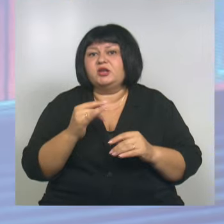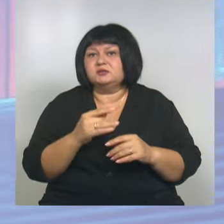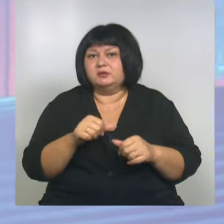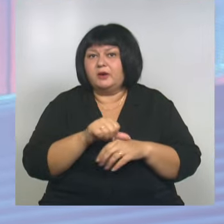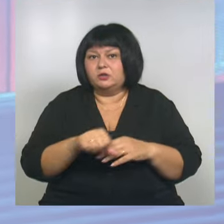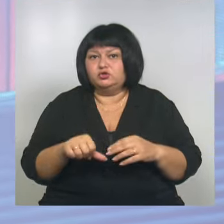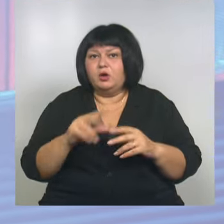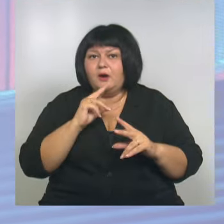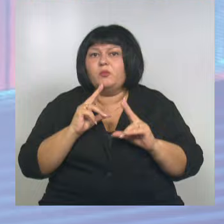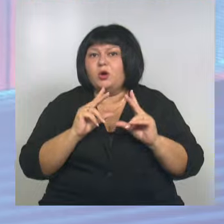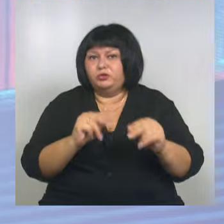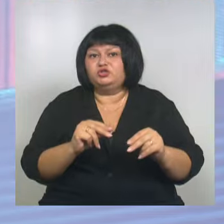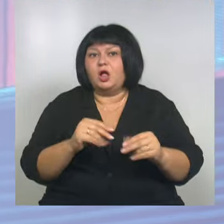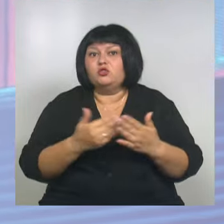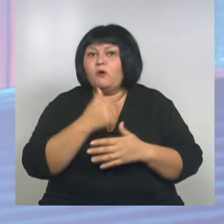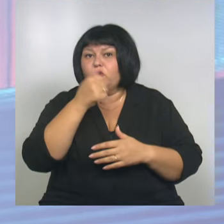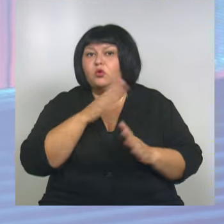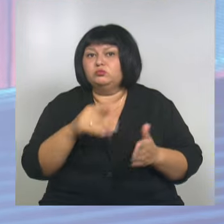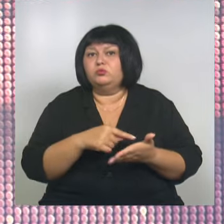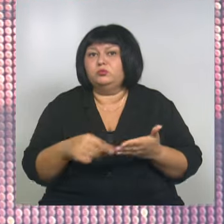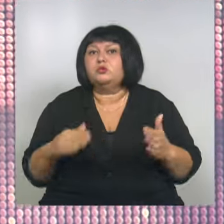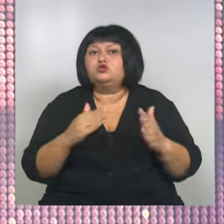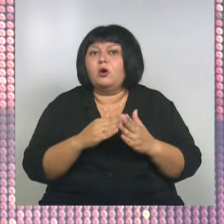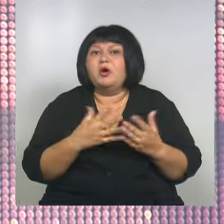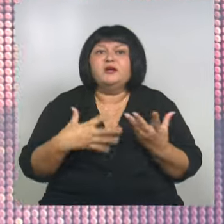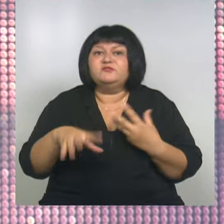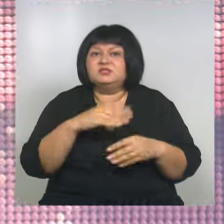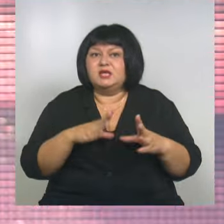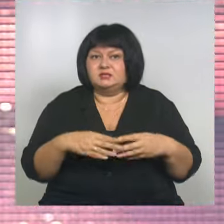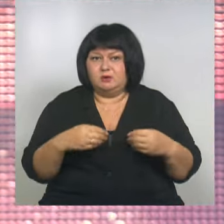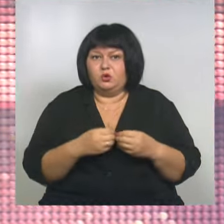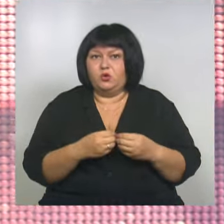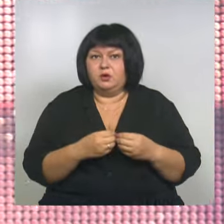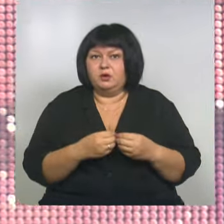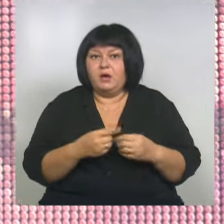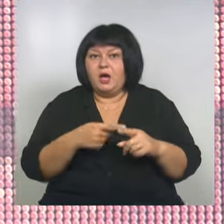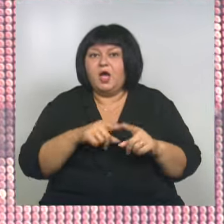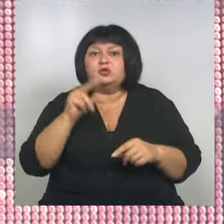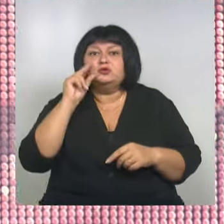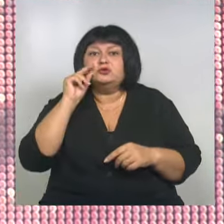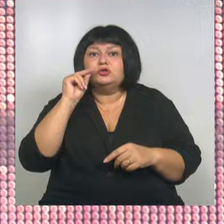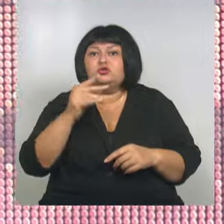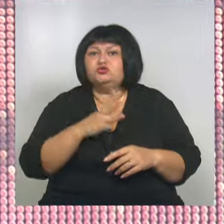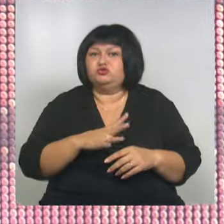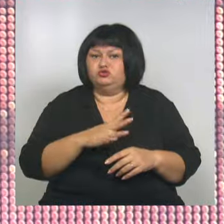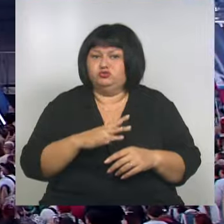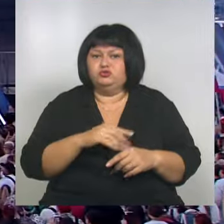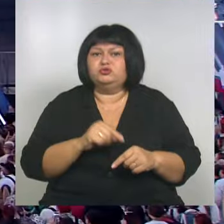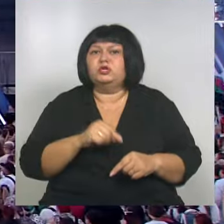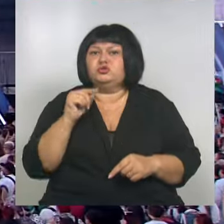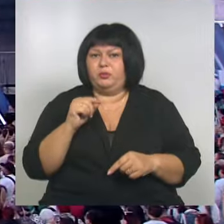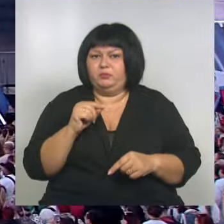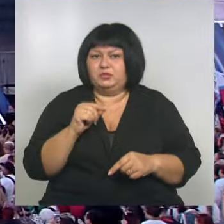Пообещал, что Новый год будем праздновать дома. Всей семьей. Эту дату я ждала с особым трепетом.